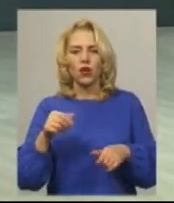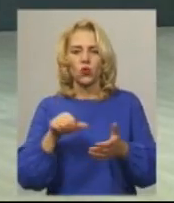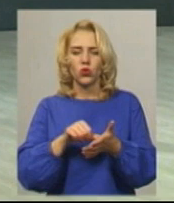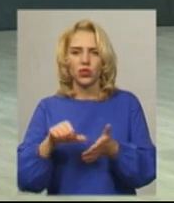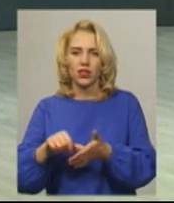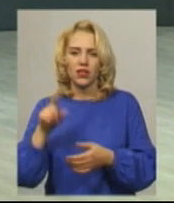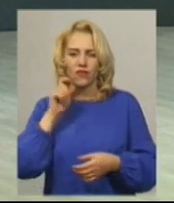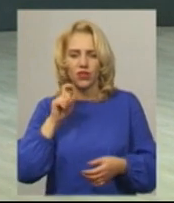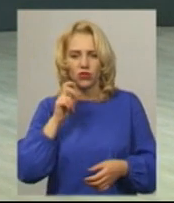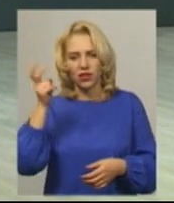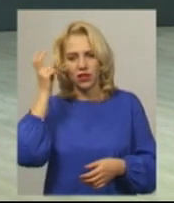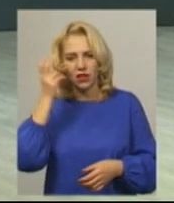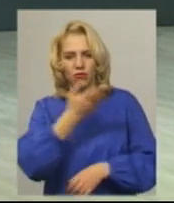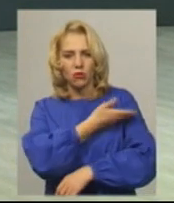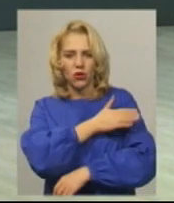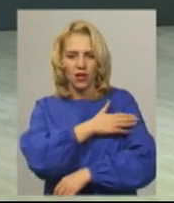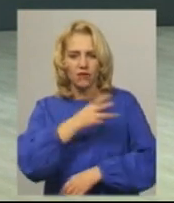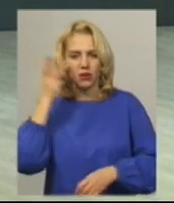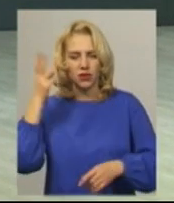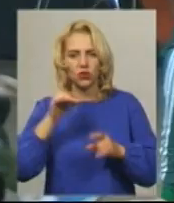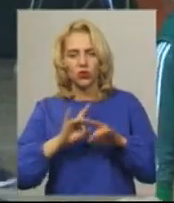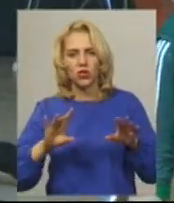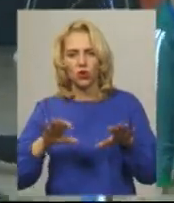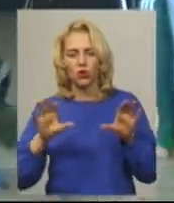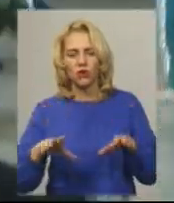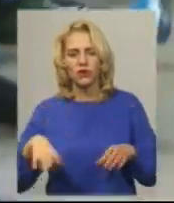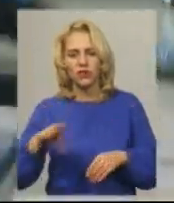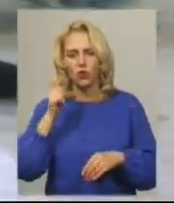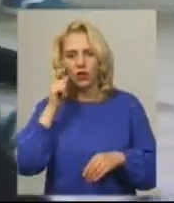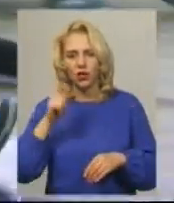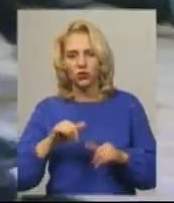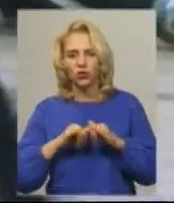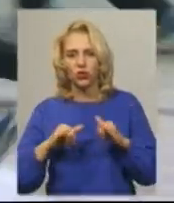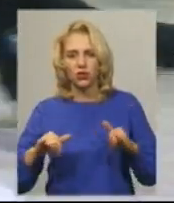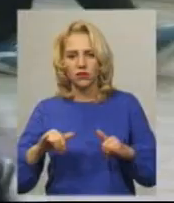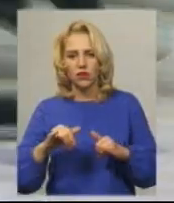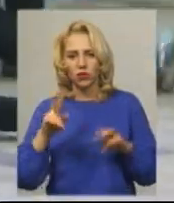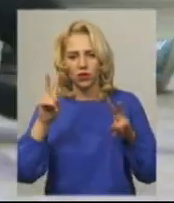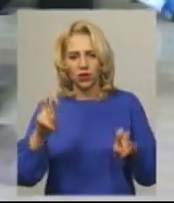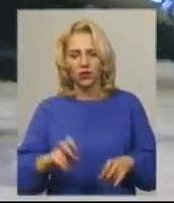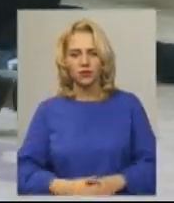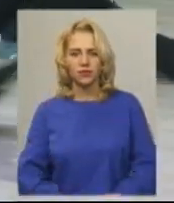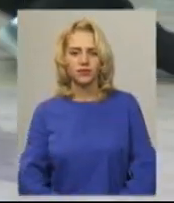Києва, Полтави та Хмельницького, каже голова Всеукраїнського об'єднання «Розвиток. Розвиток» Ірина Борзова.